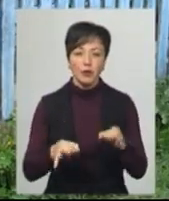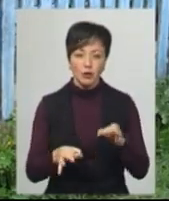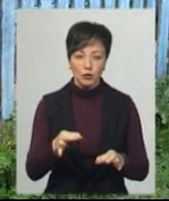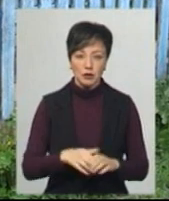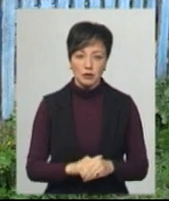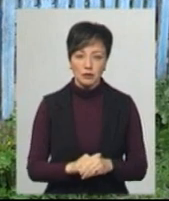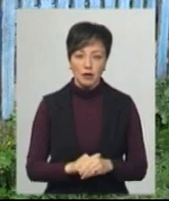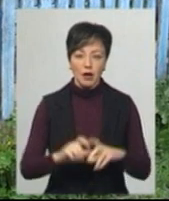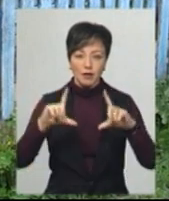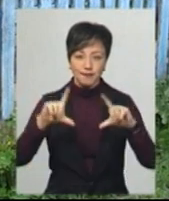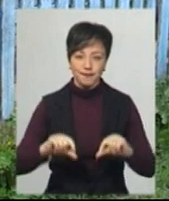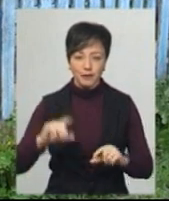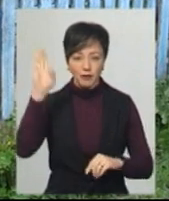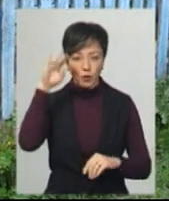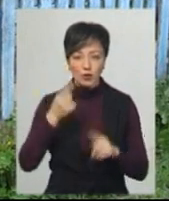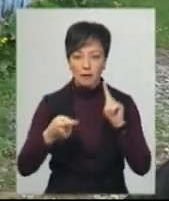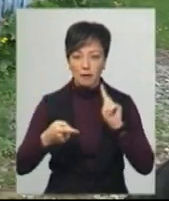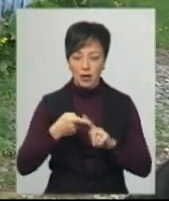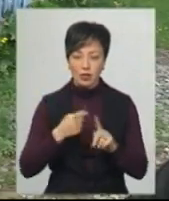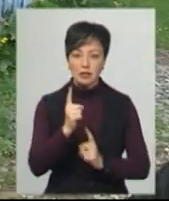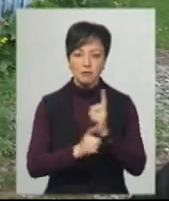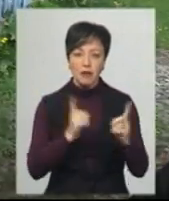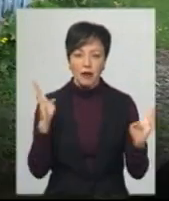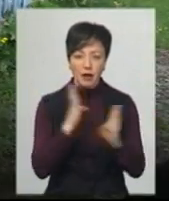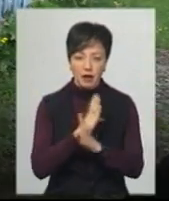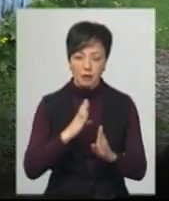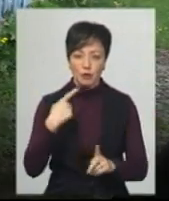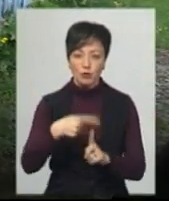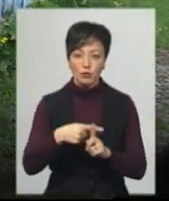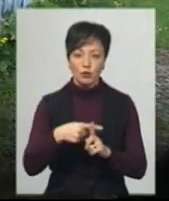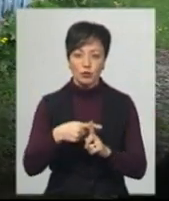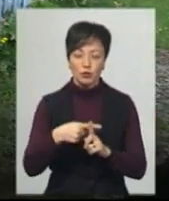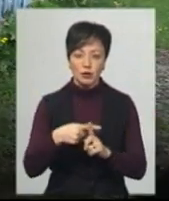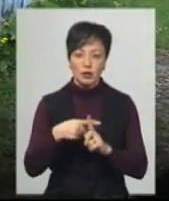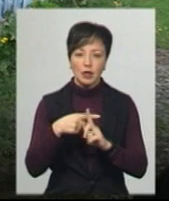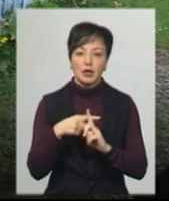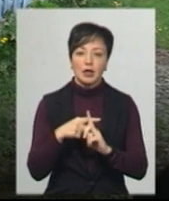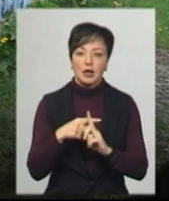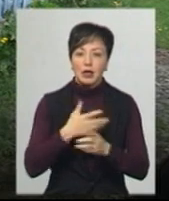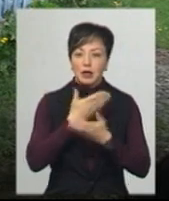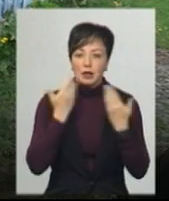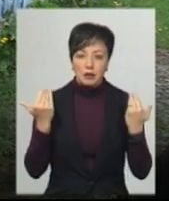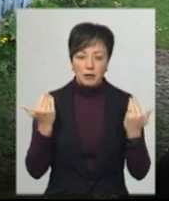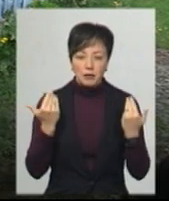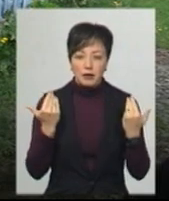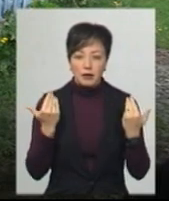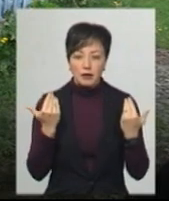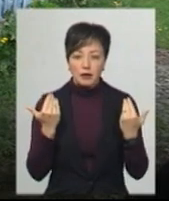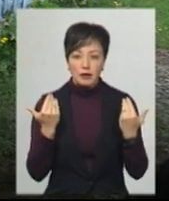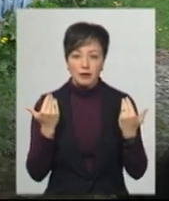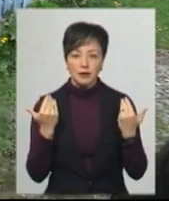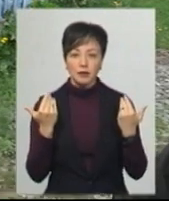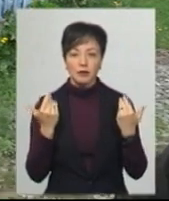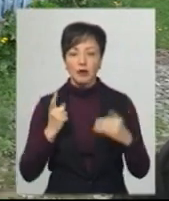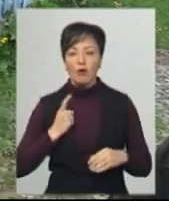Меліоративні роботи, зміна клімату дає своє. Плюс не ведеться відповідна